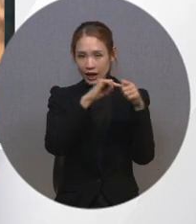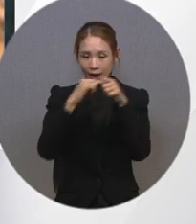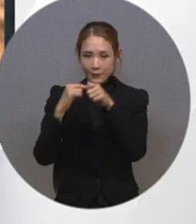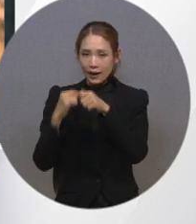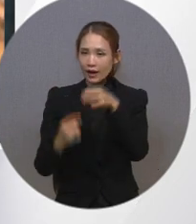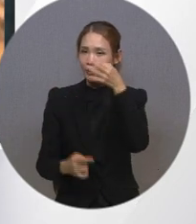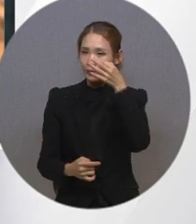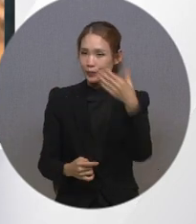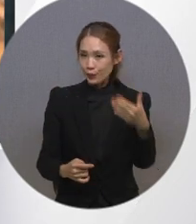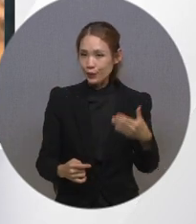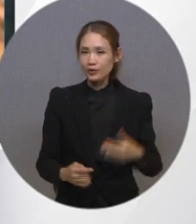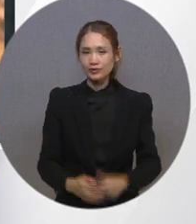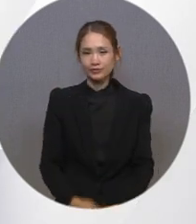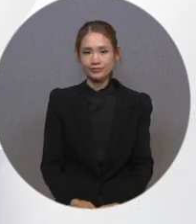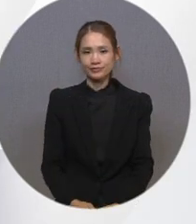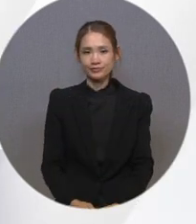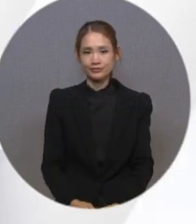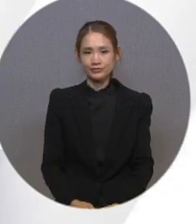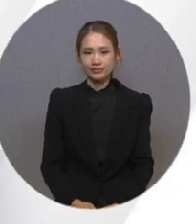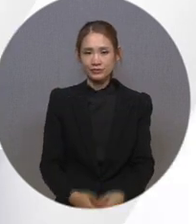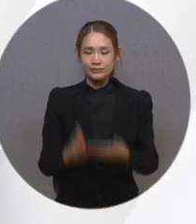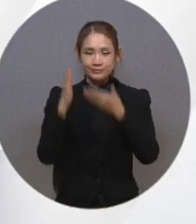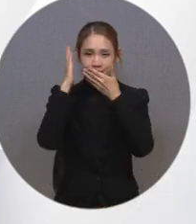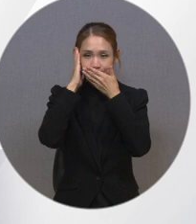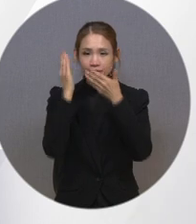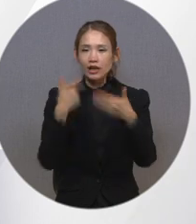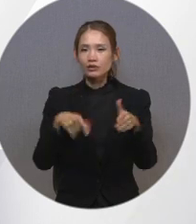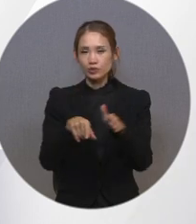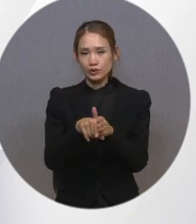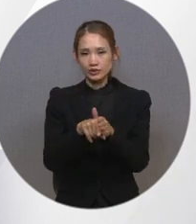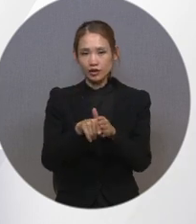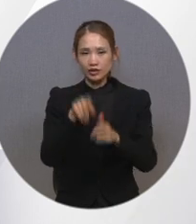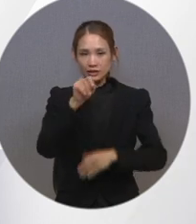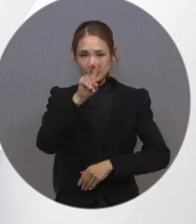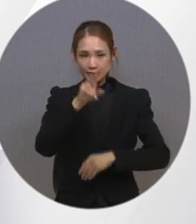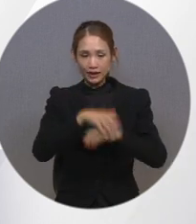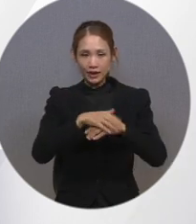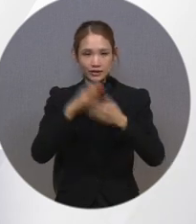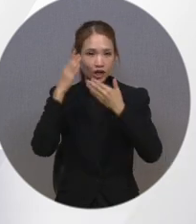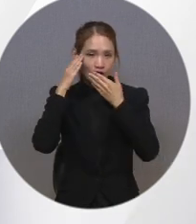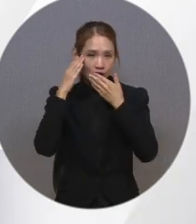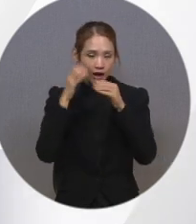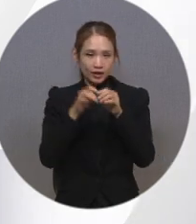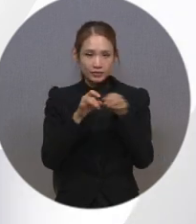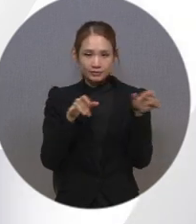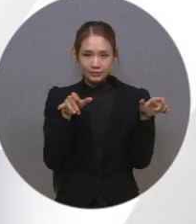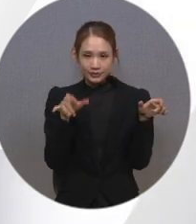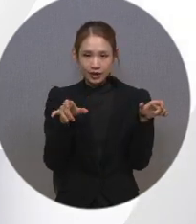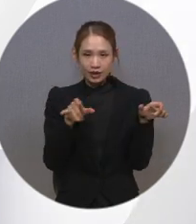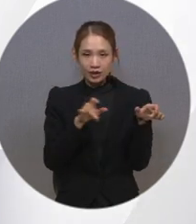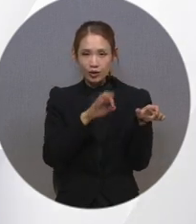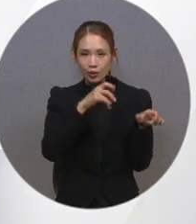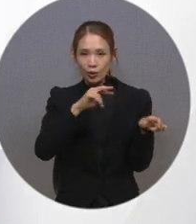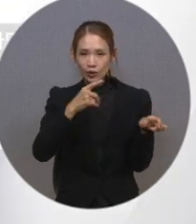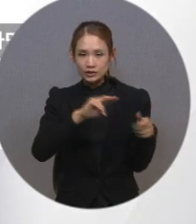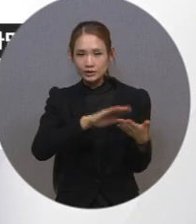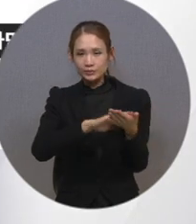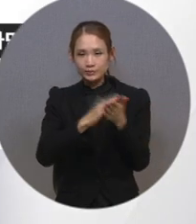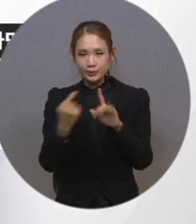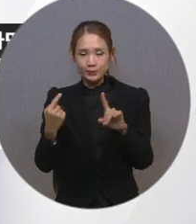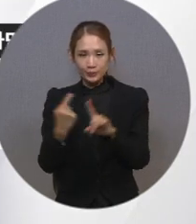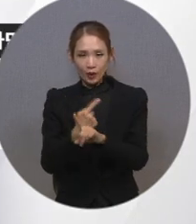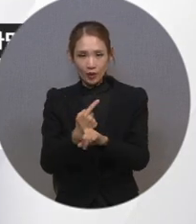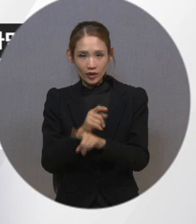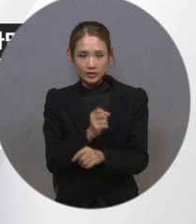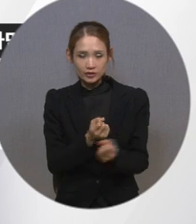서비스입니다. 청각 장애인들을 위해 TV의 청각 메시지를 전자 코드 형태로 변환 전송해 TV